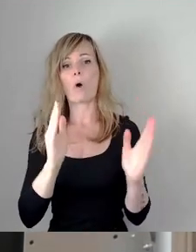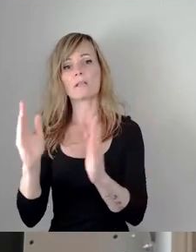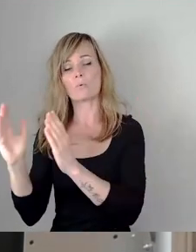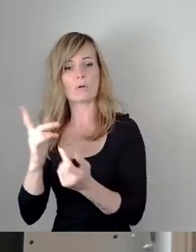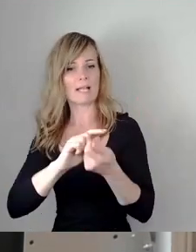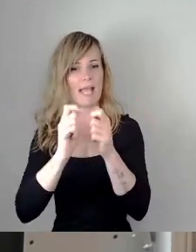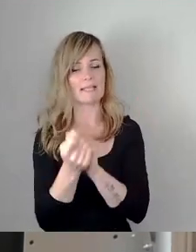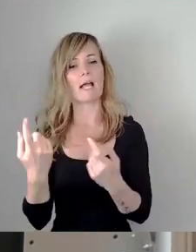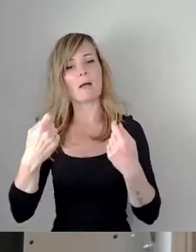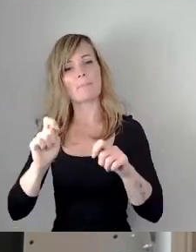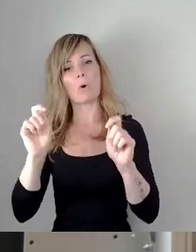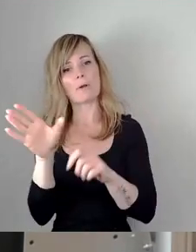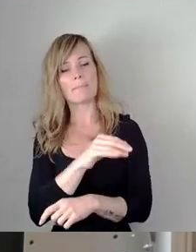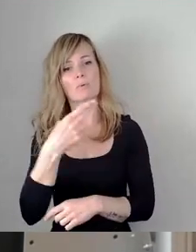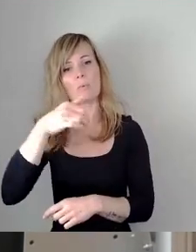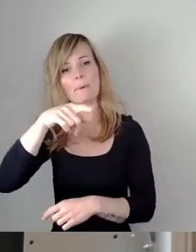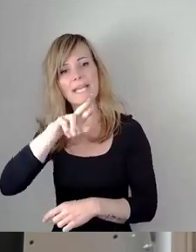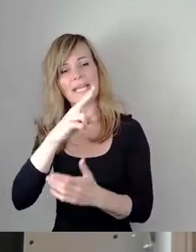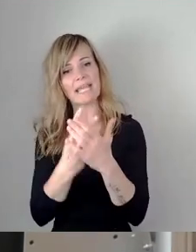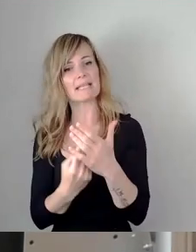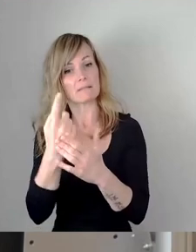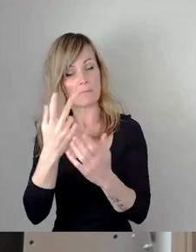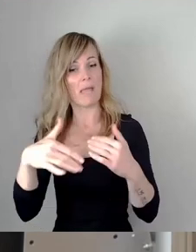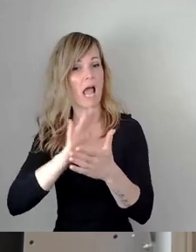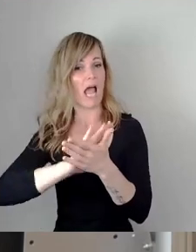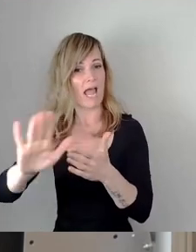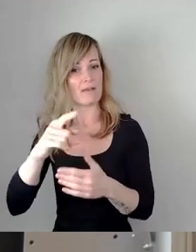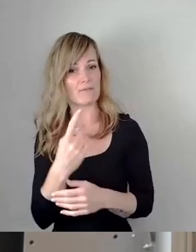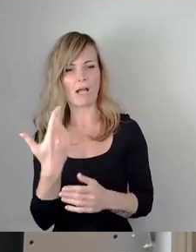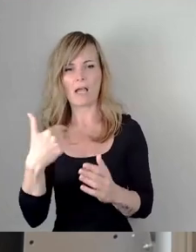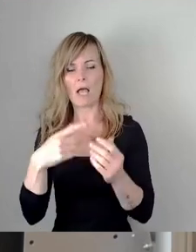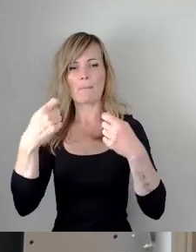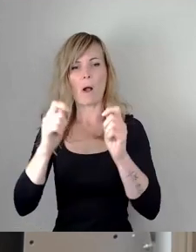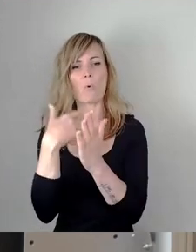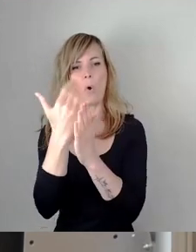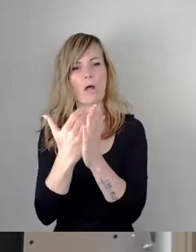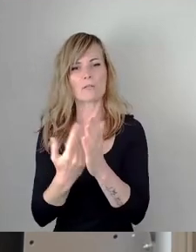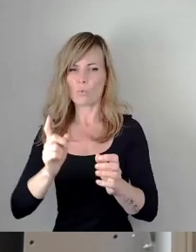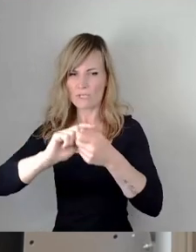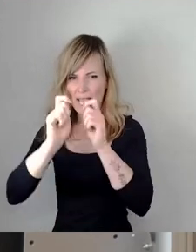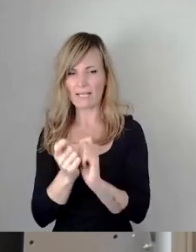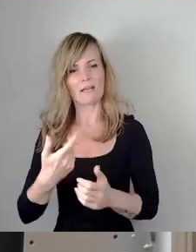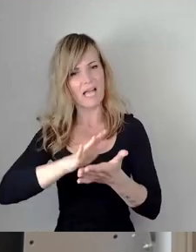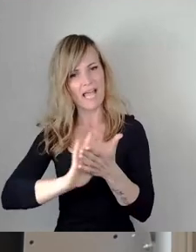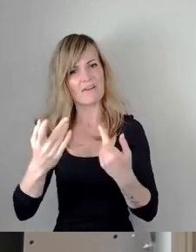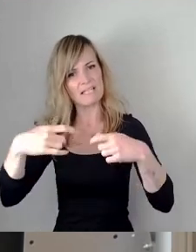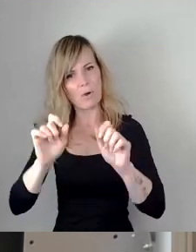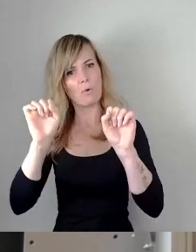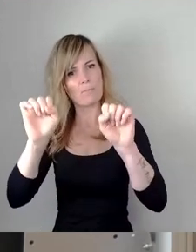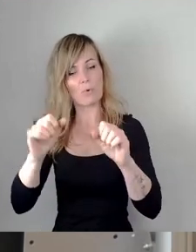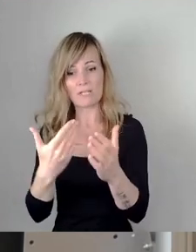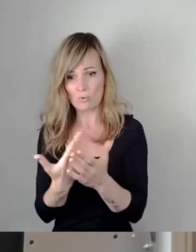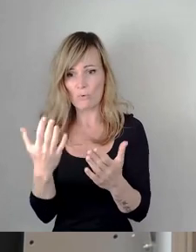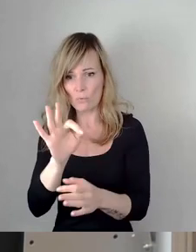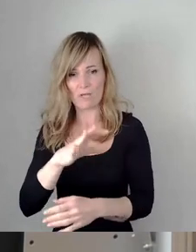geworden. Wir haben auch die Bauordnung geendet, indem einfaches Bauen möglich wird. All das sind Dinge, die im Freistaat und die auch in der Bundesrepublik